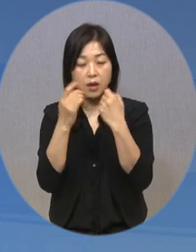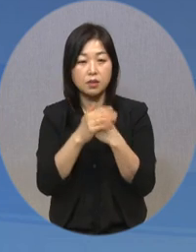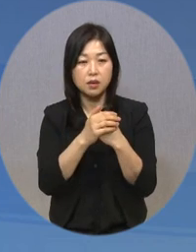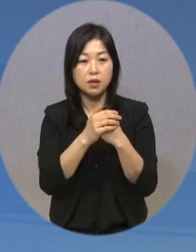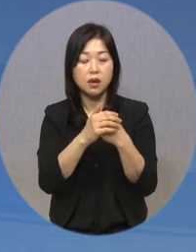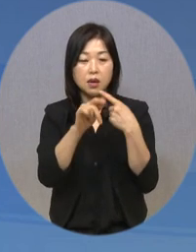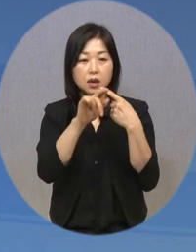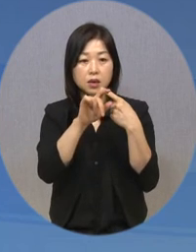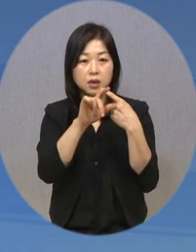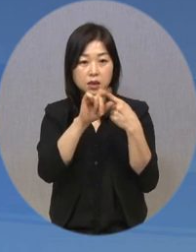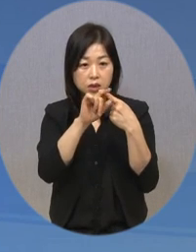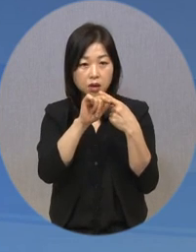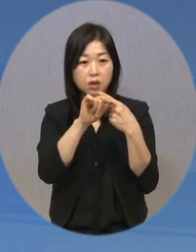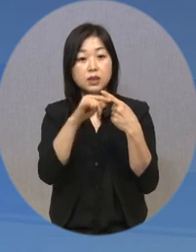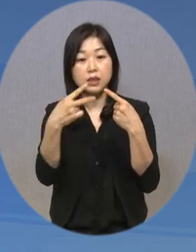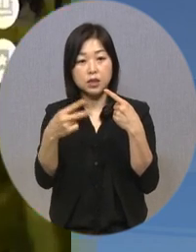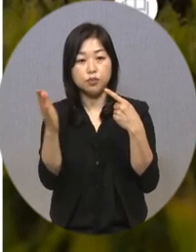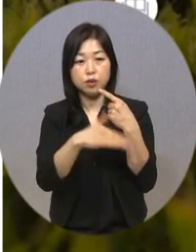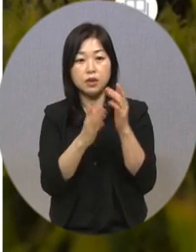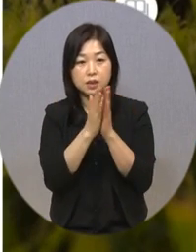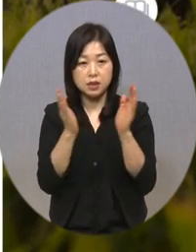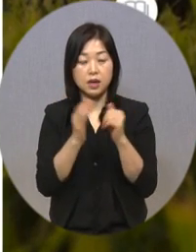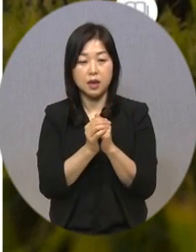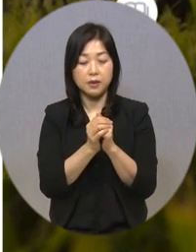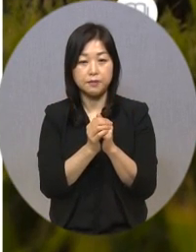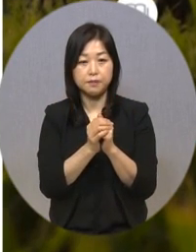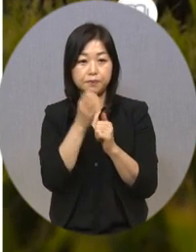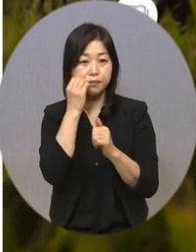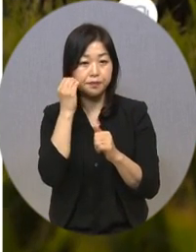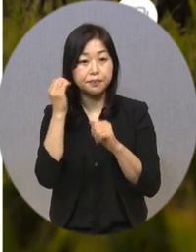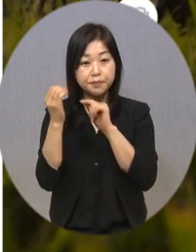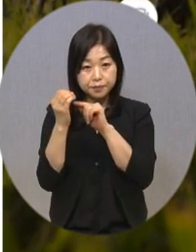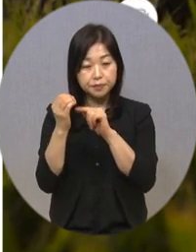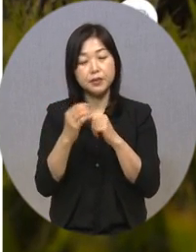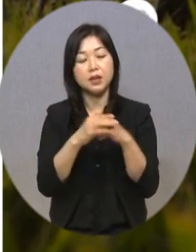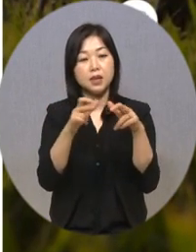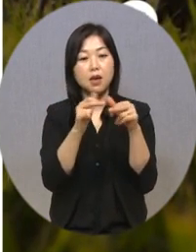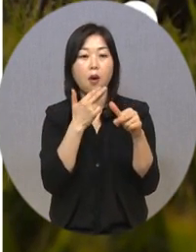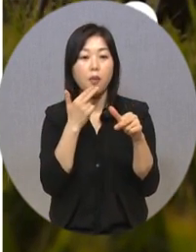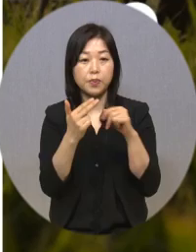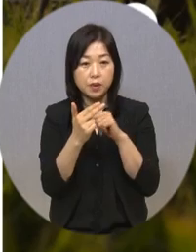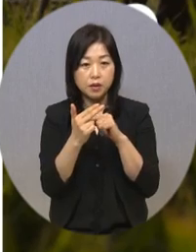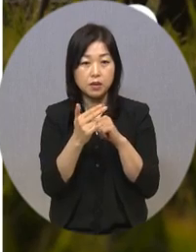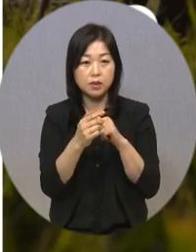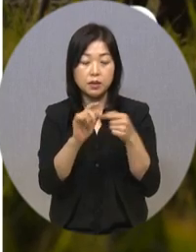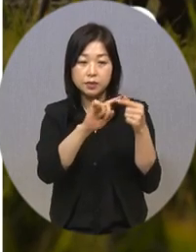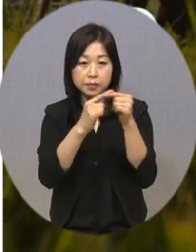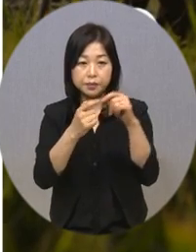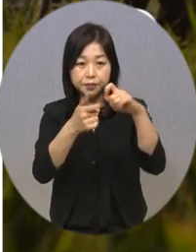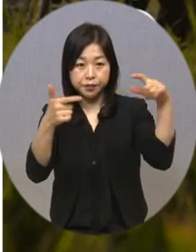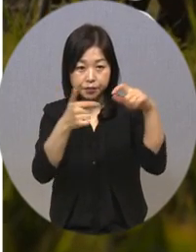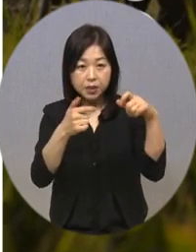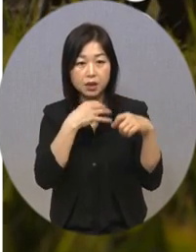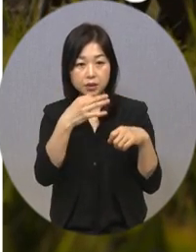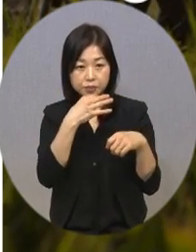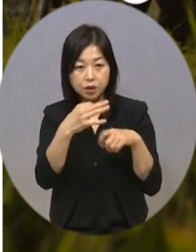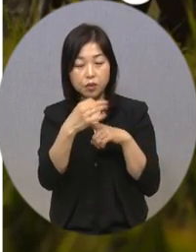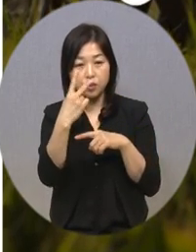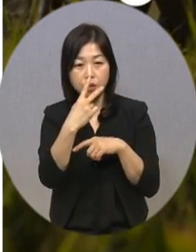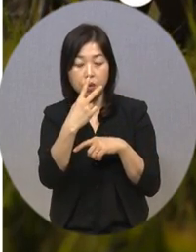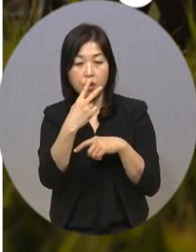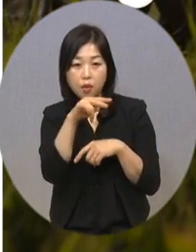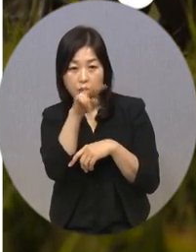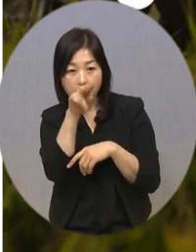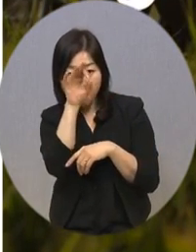시행하고 있습니다. 이 누리집은 무장의 관광정보를 텍스트 크기 조정이나 음성 지원, 시각적